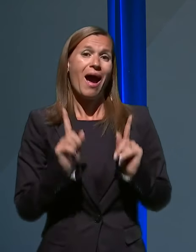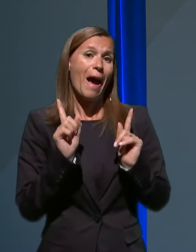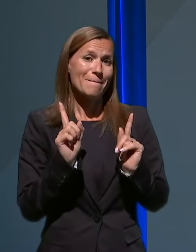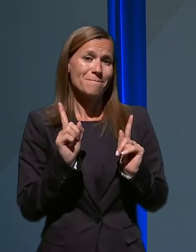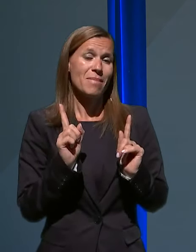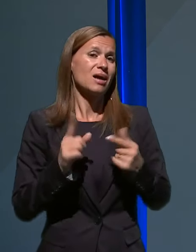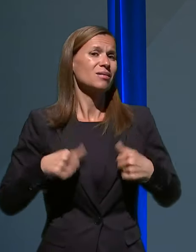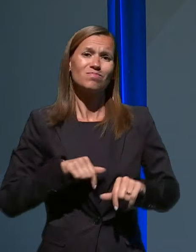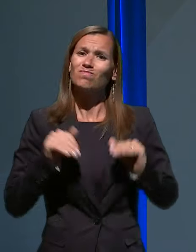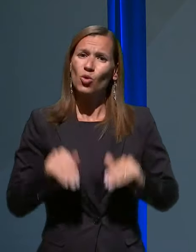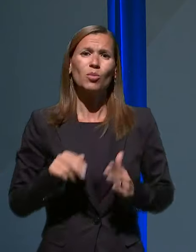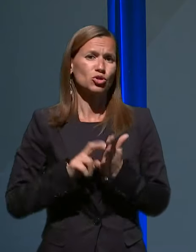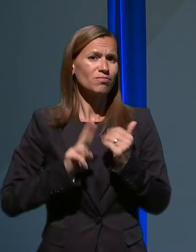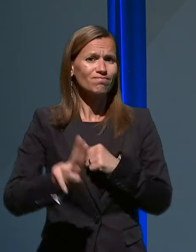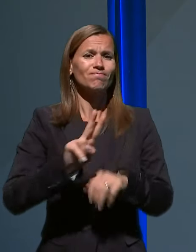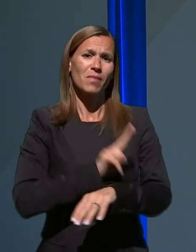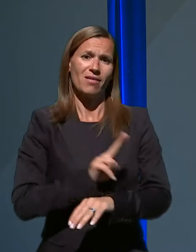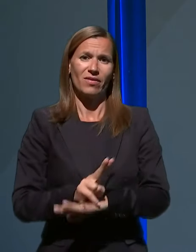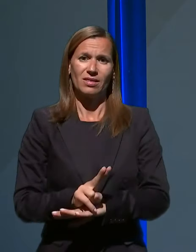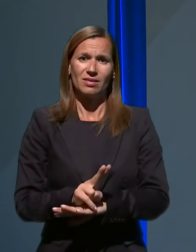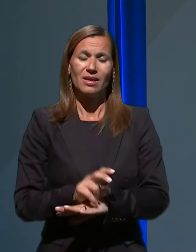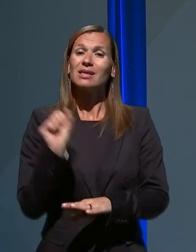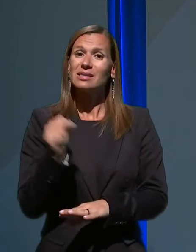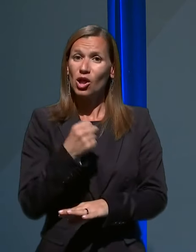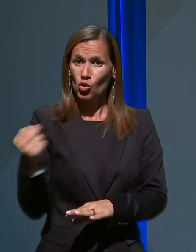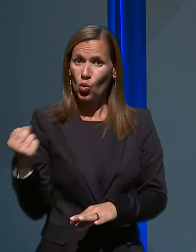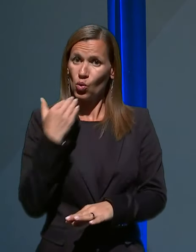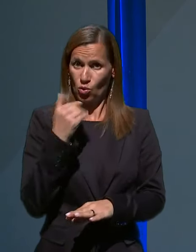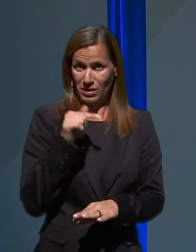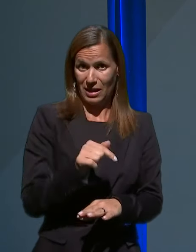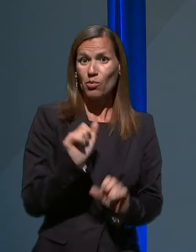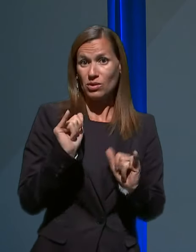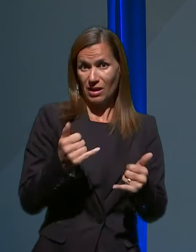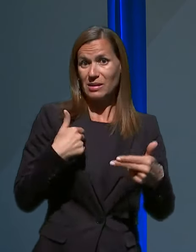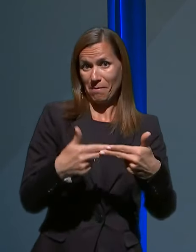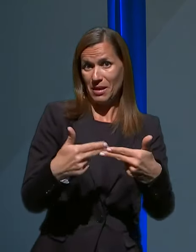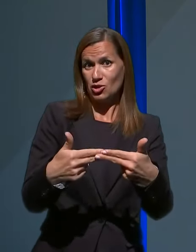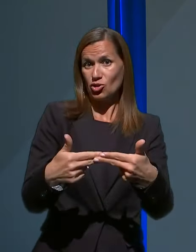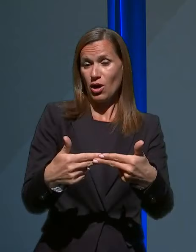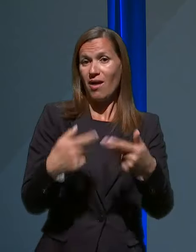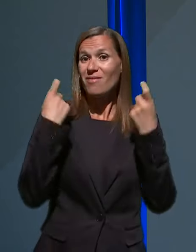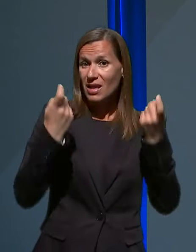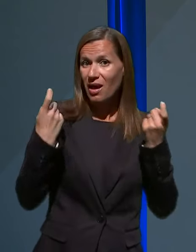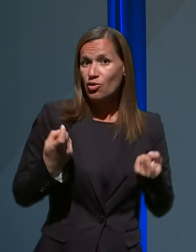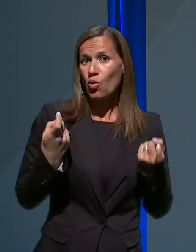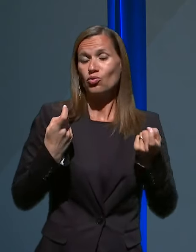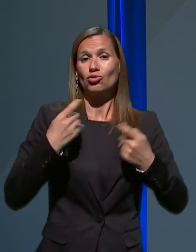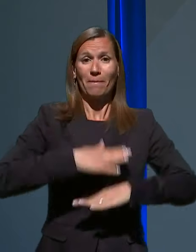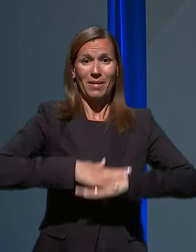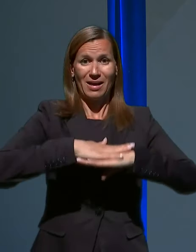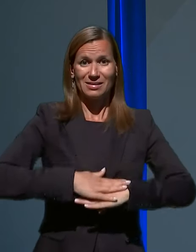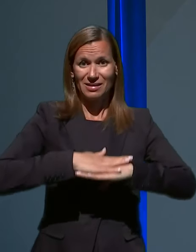bodimo previdni in zaradi tega kljub temu, da se bliža velika noč, prazniki, ki so